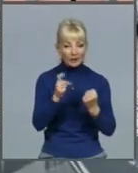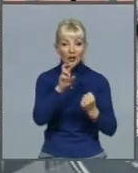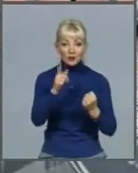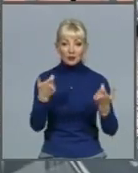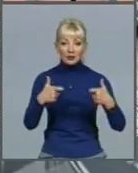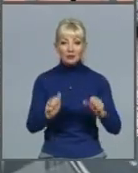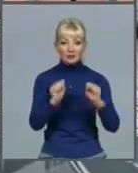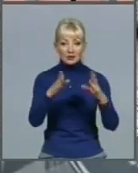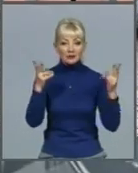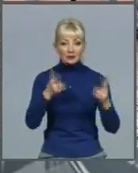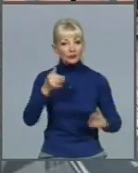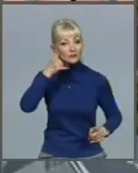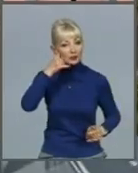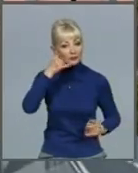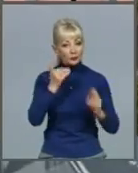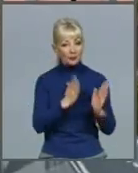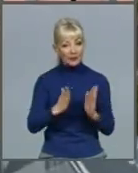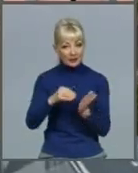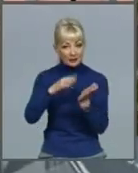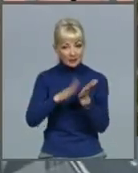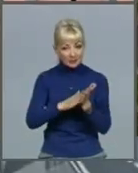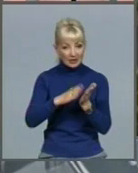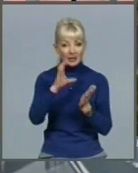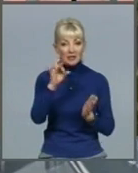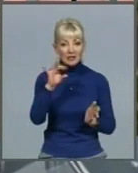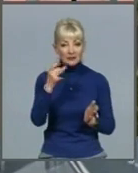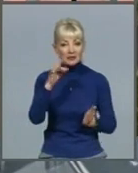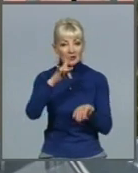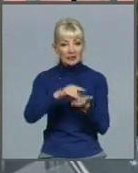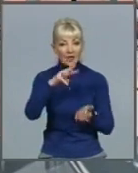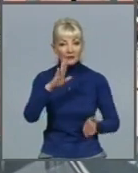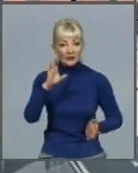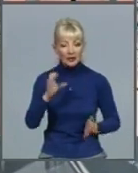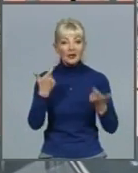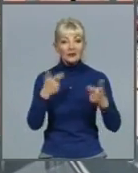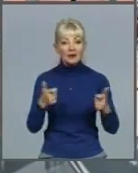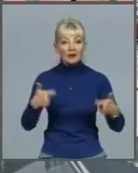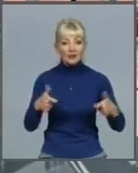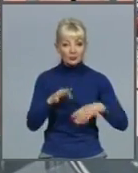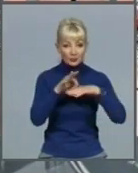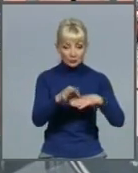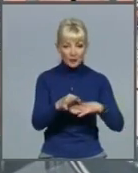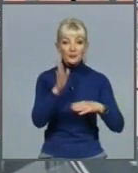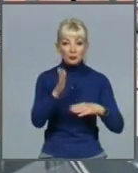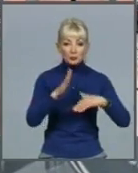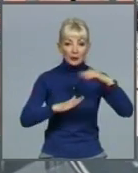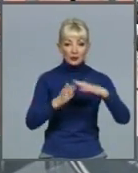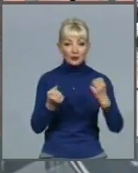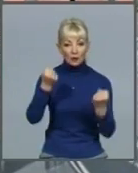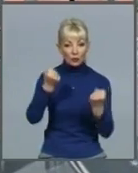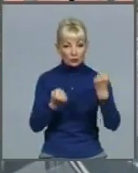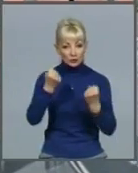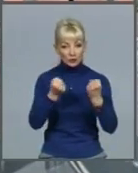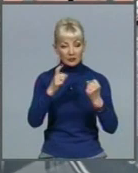телефонному режимі записатися у сервісний центр МВС, де проходив теоретичний іспит. Проходити практичне водіння необхідно у захисній масці або